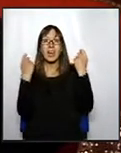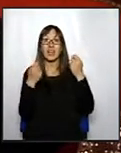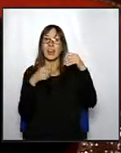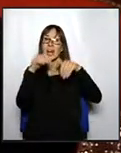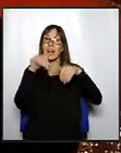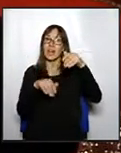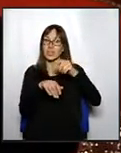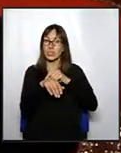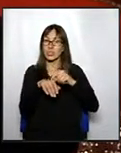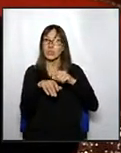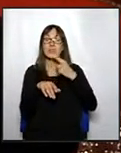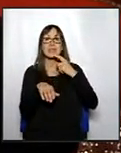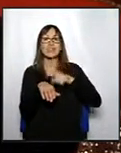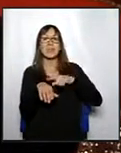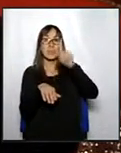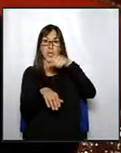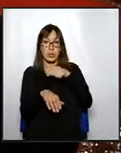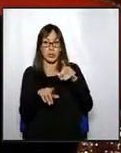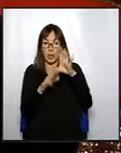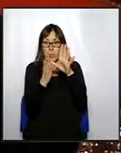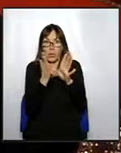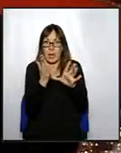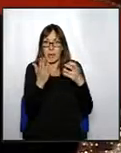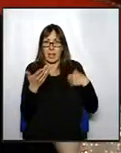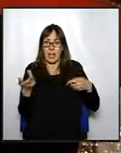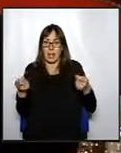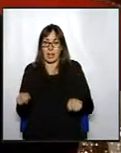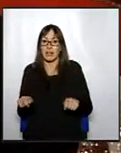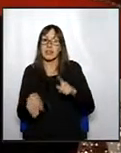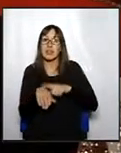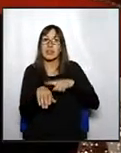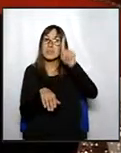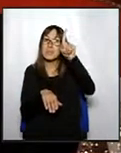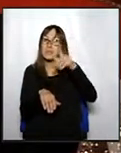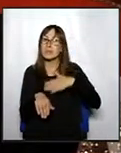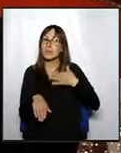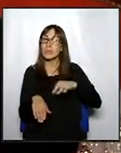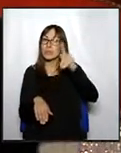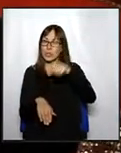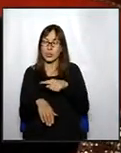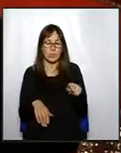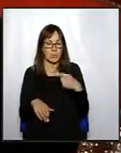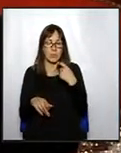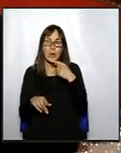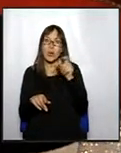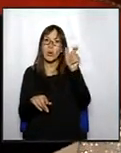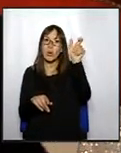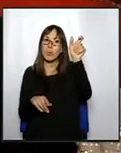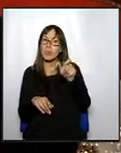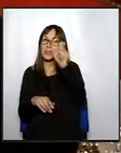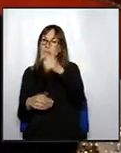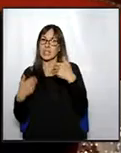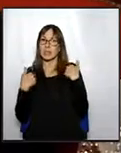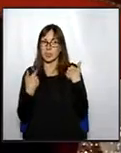estan tots tots fets i possiblement doncs aquesta responsabilitat de totes aquestes famílies que passen a través de